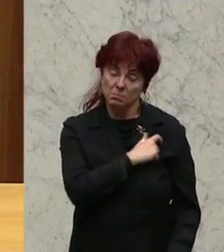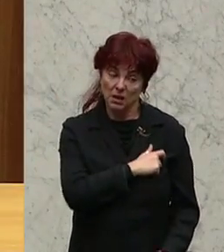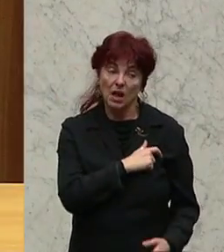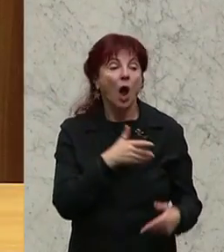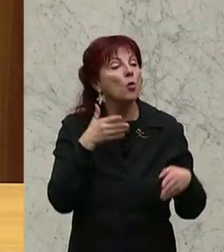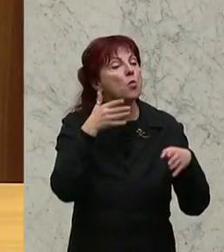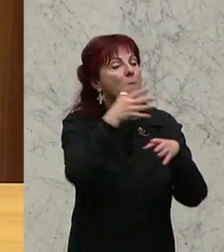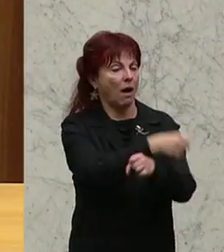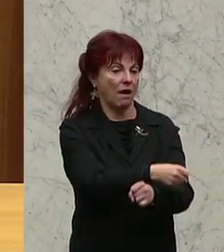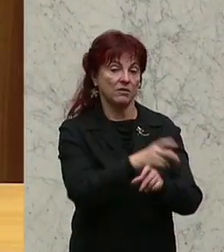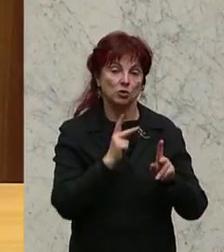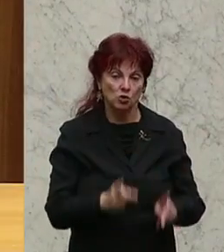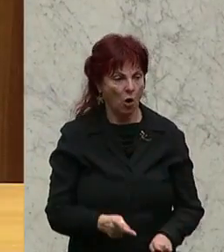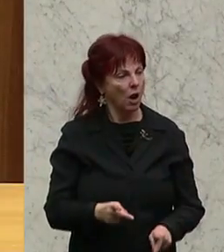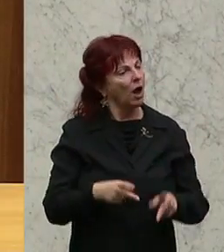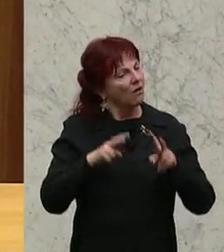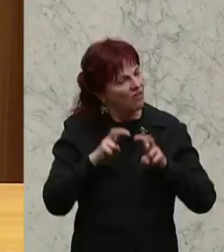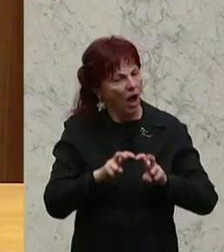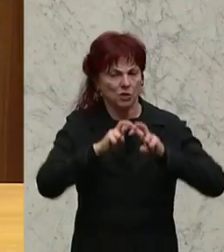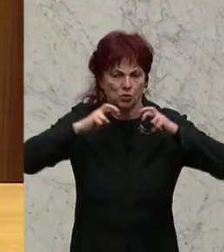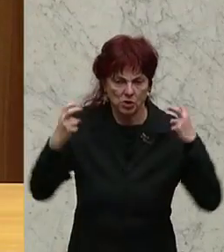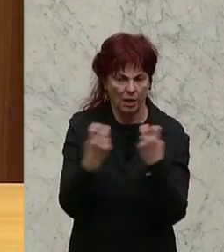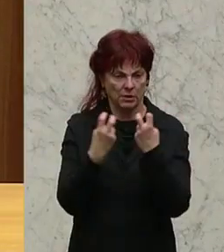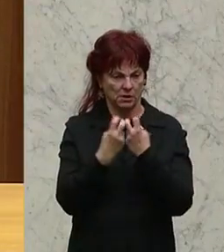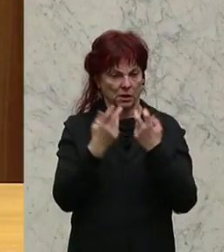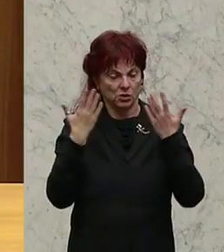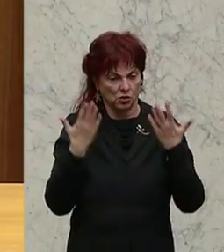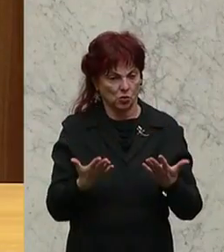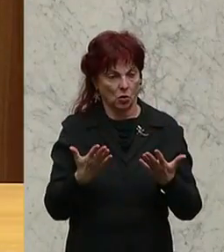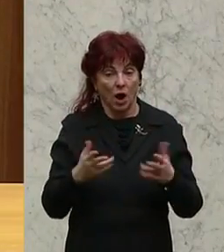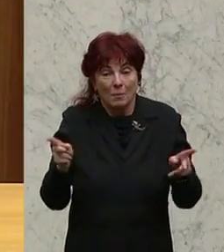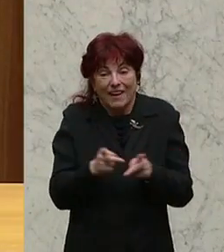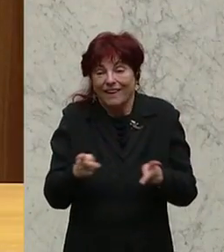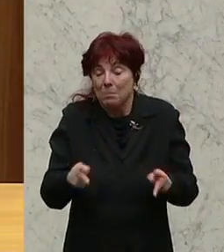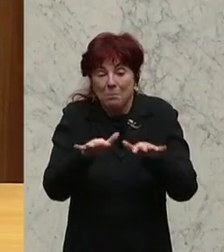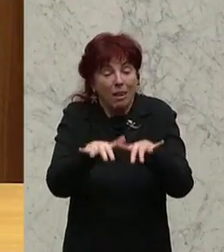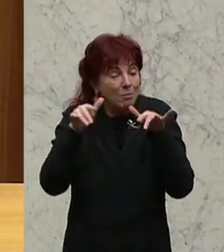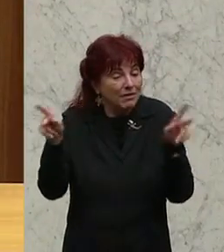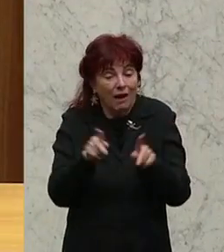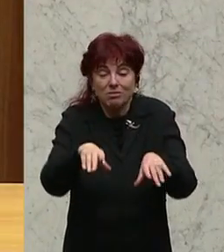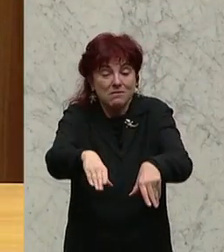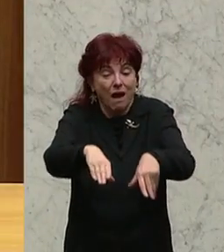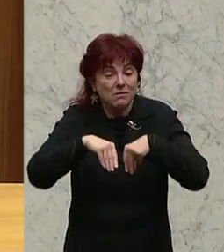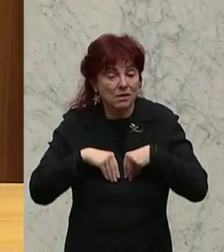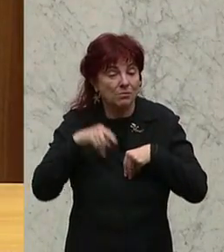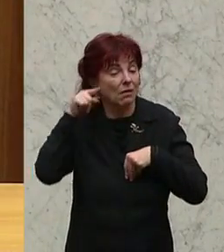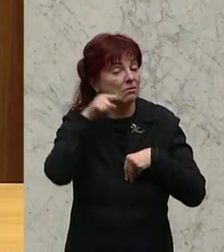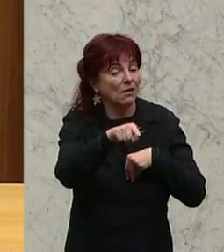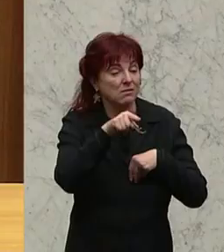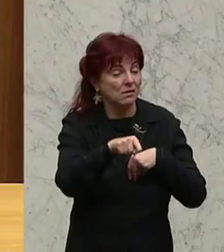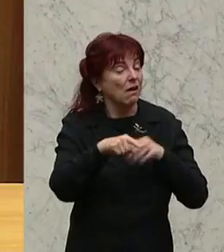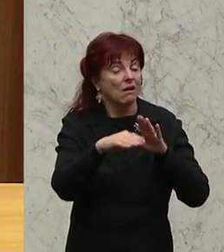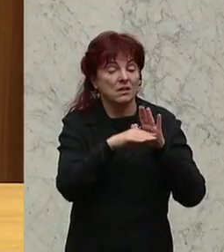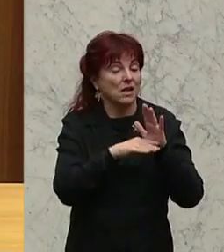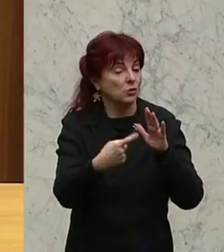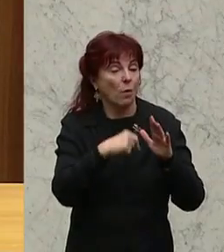zusammensetzen und das einfach, wie auch immer das geht, aber es kann nicht akzeptiert werden hier vom Parlament, dass wir hier einfach das nicht durchsetzen